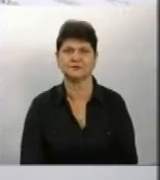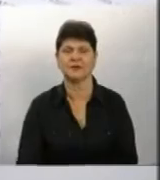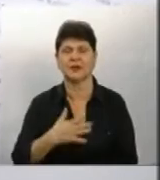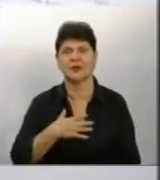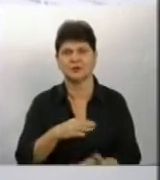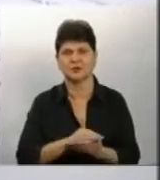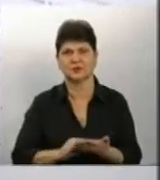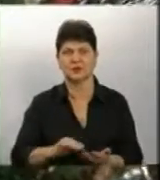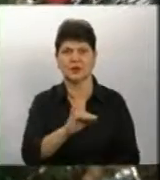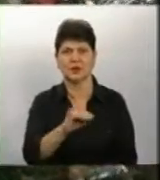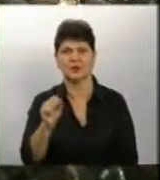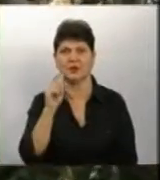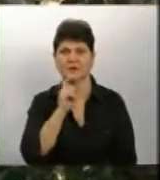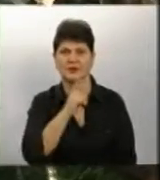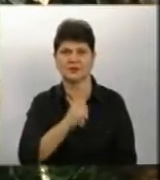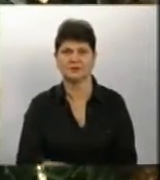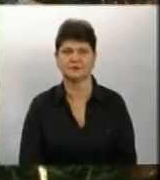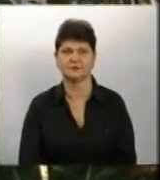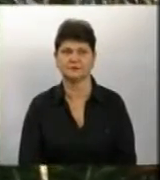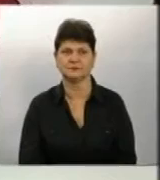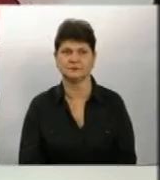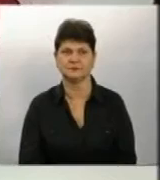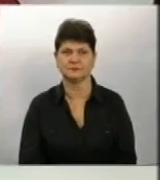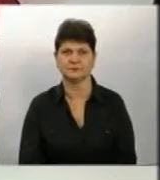Виснюк, Вадим Демець, новини на Суспільному, Вінниця